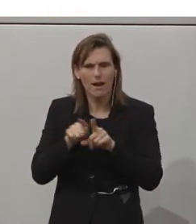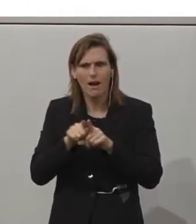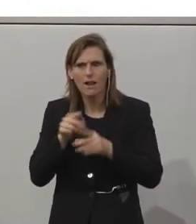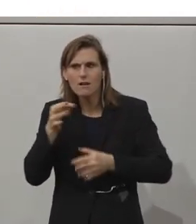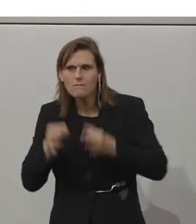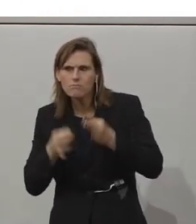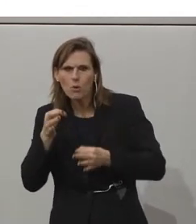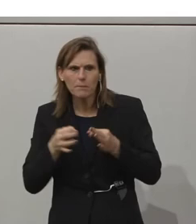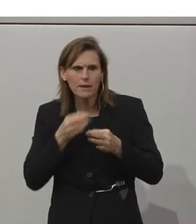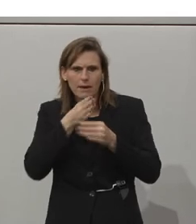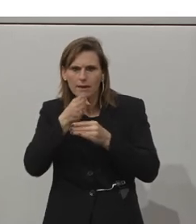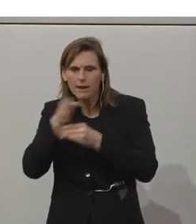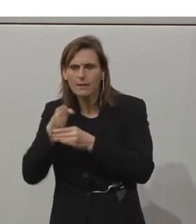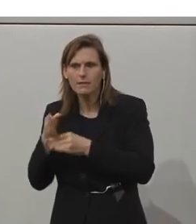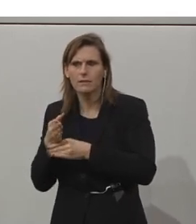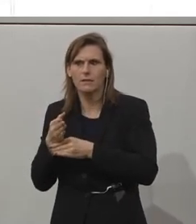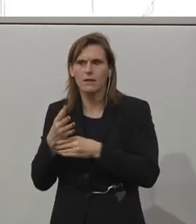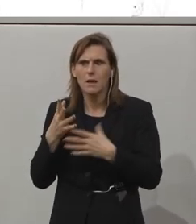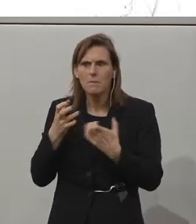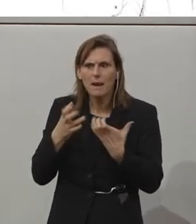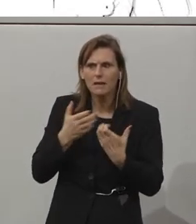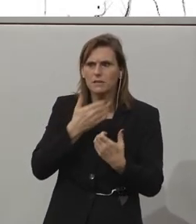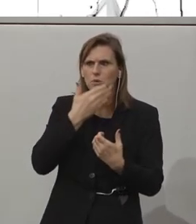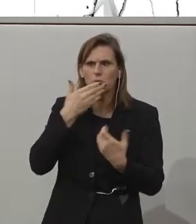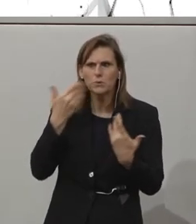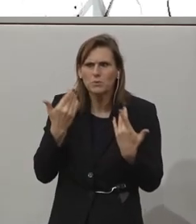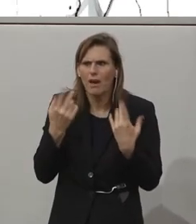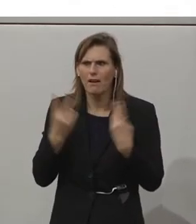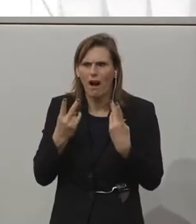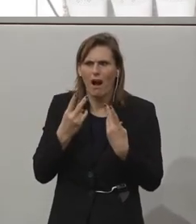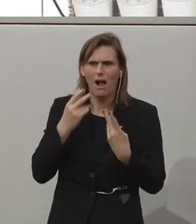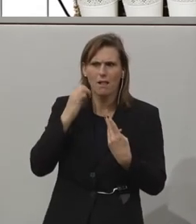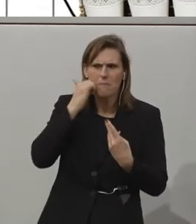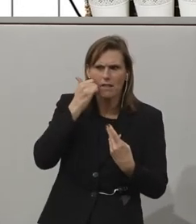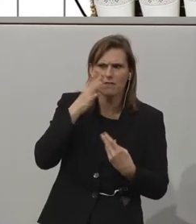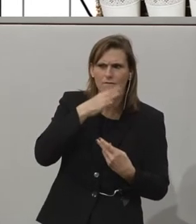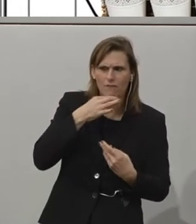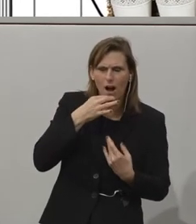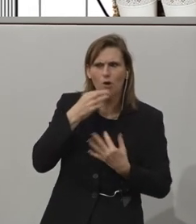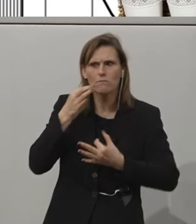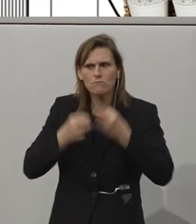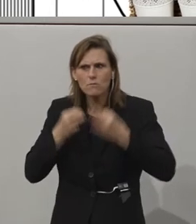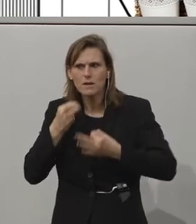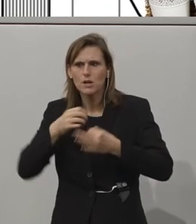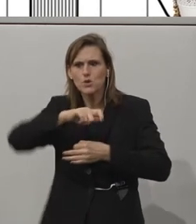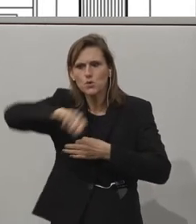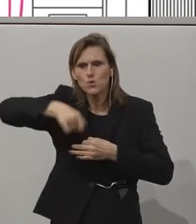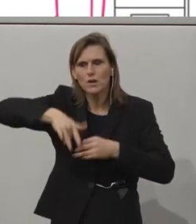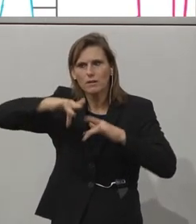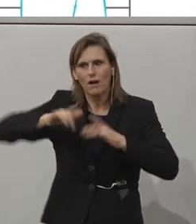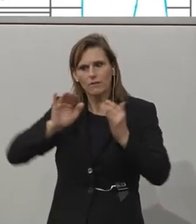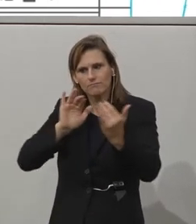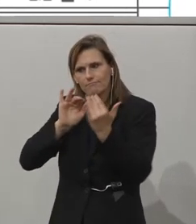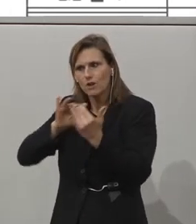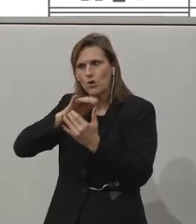Jugendlichen praktisch und ohne Geschlechterstereotypen verschiedene Berufe aus. Die Küche dient als kommunikativer Treffpunkt,